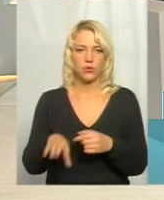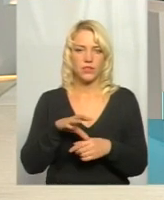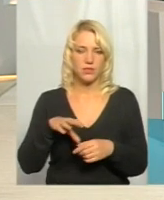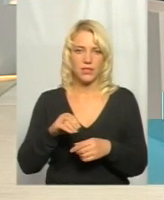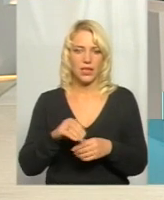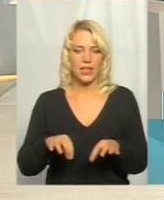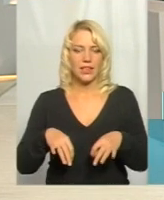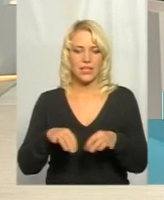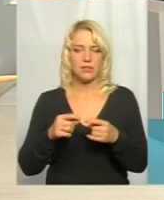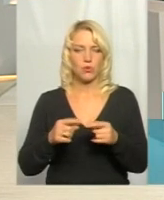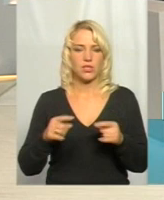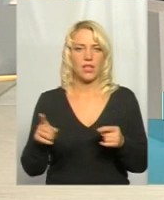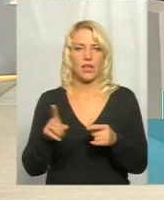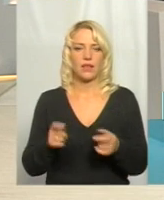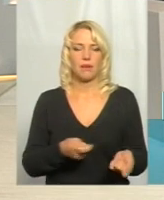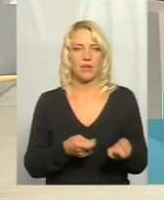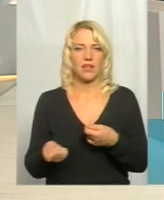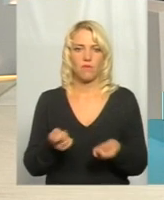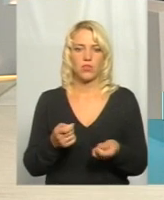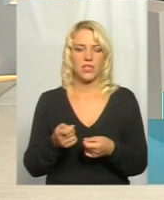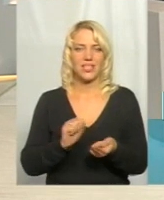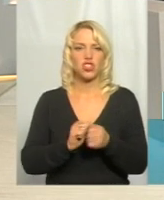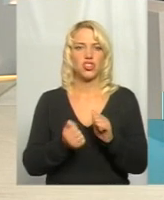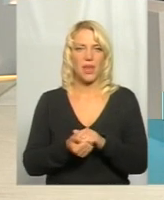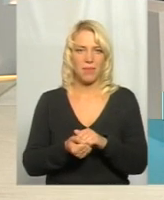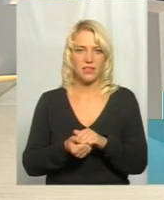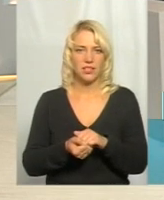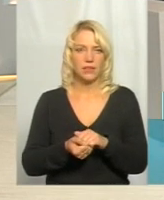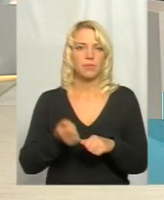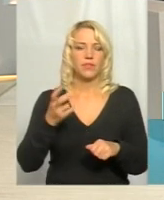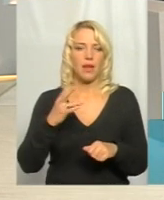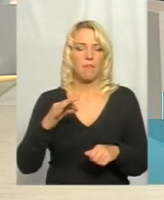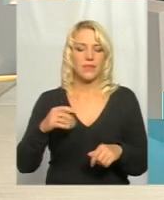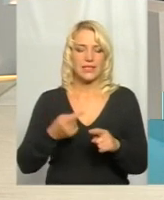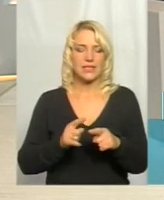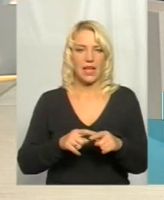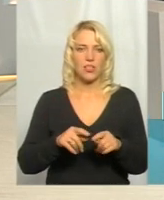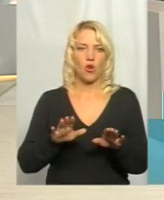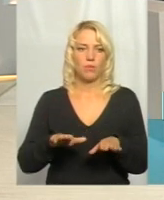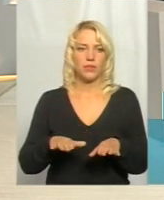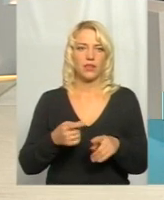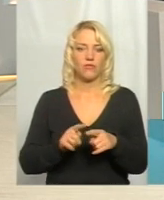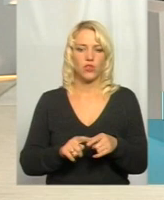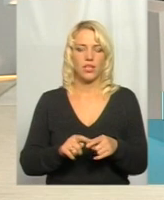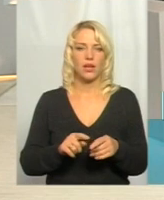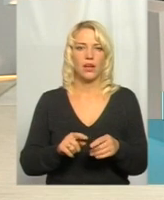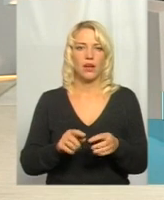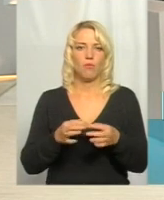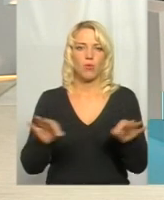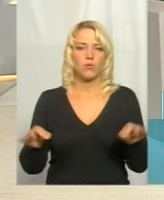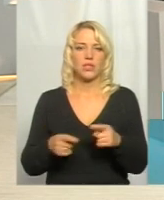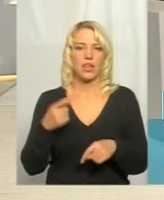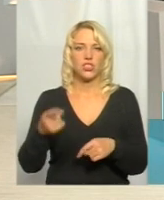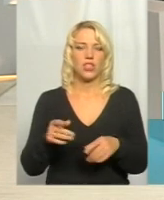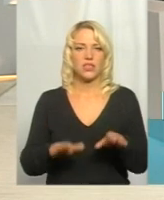транспортні засоби, які перевозили щебінь на даний об'єкт, вони перепускали через ваги